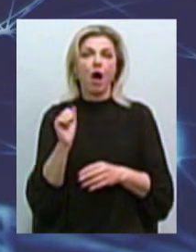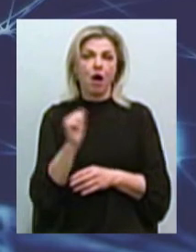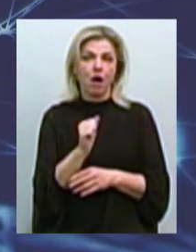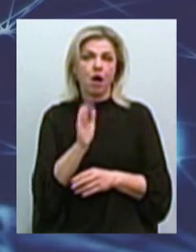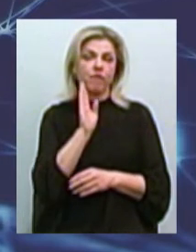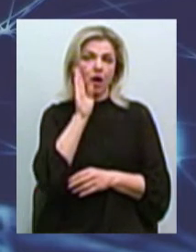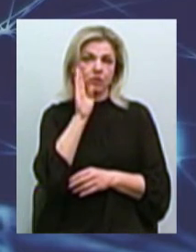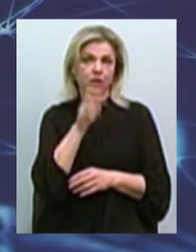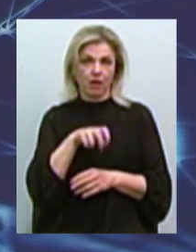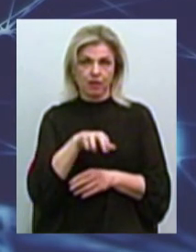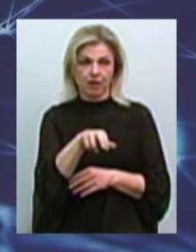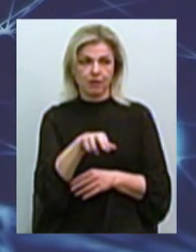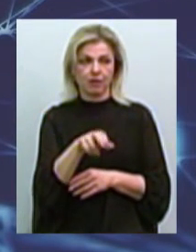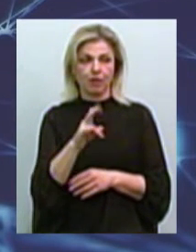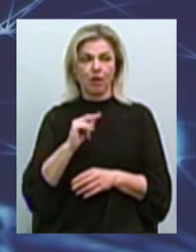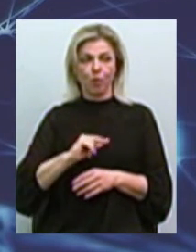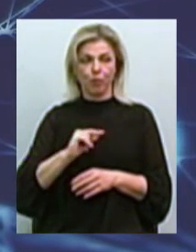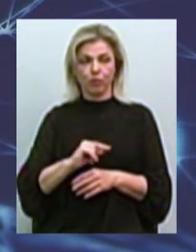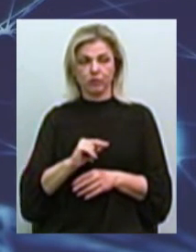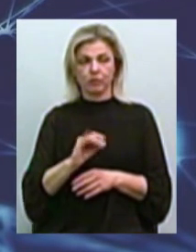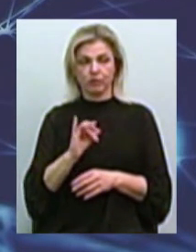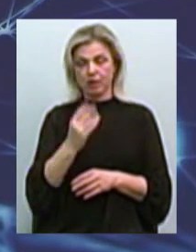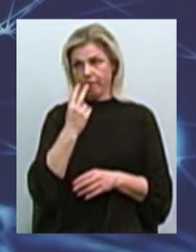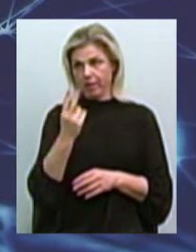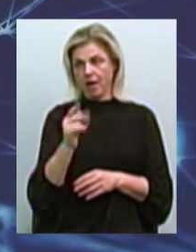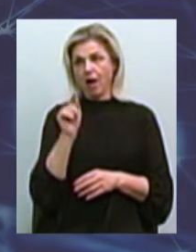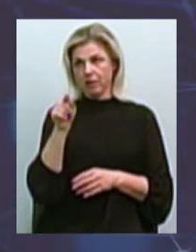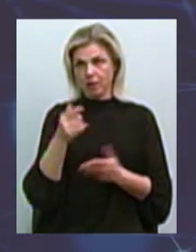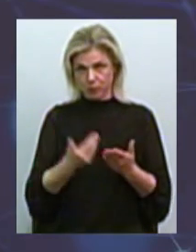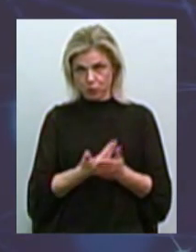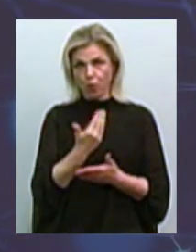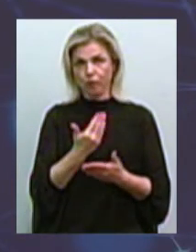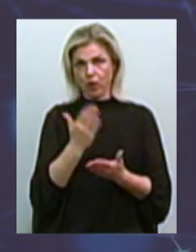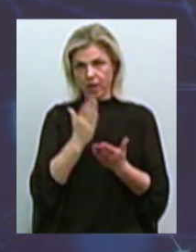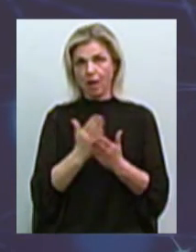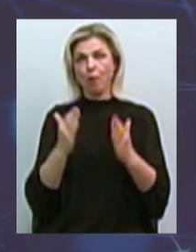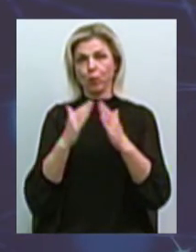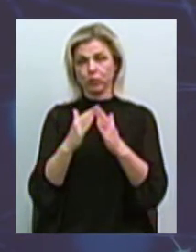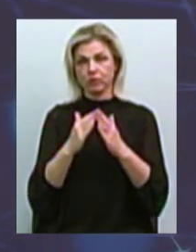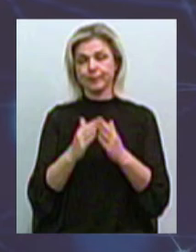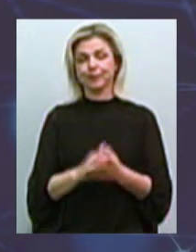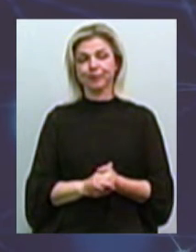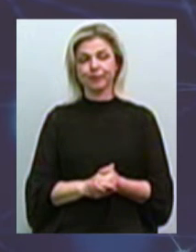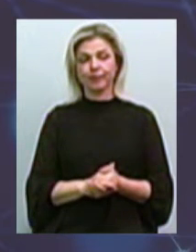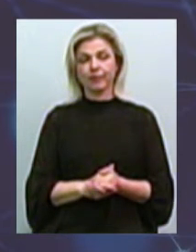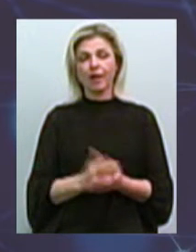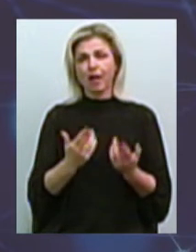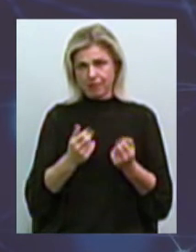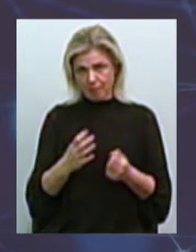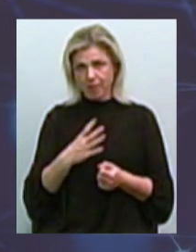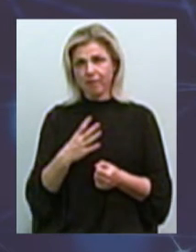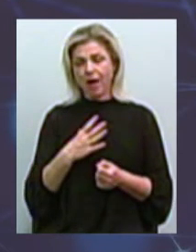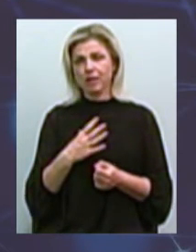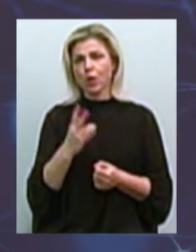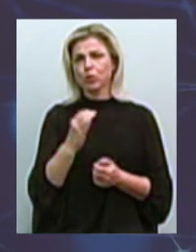а в ранее идите себе на работу, смотрите, а там снова будка. Бывало, конечно, но прямо так, что прямо на